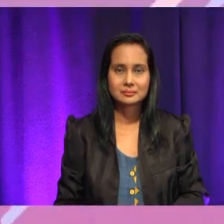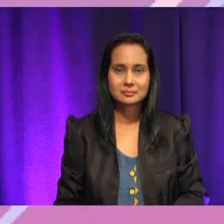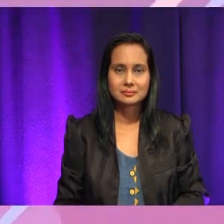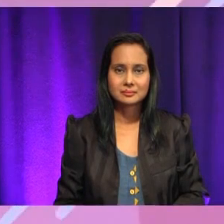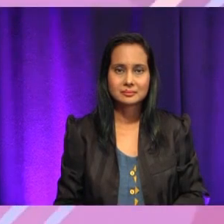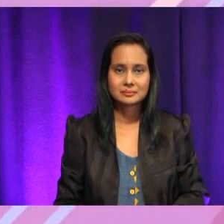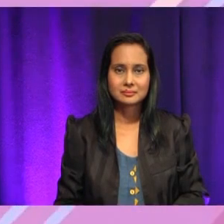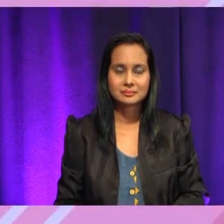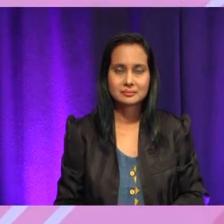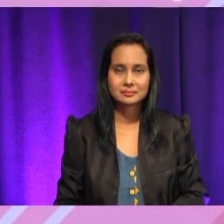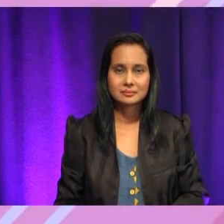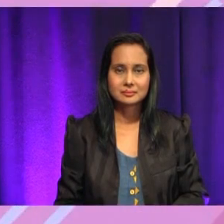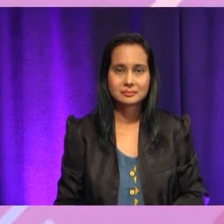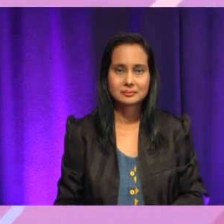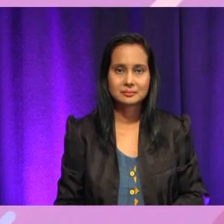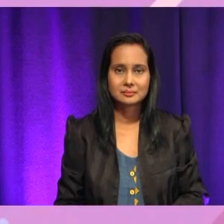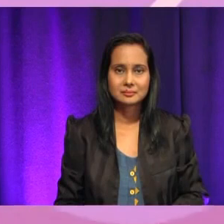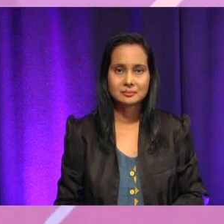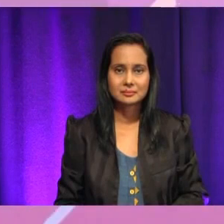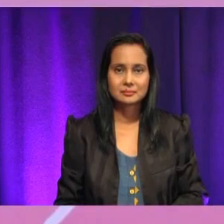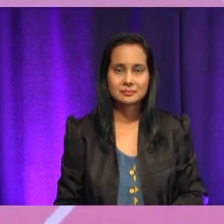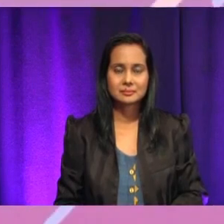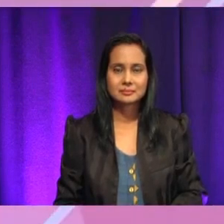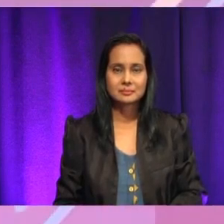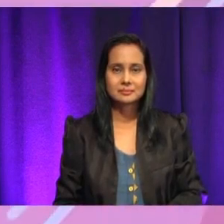Okey, ada Akil, Cikgu. Silakan, Andik Akil.